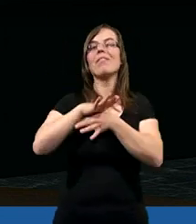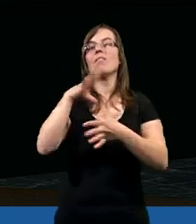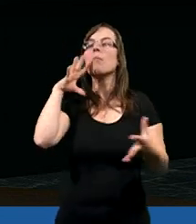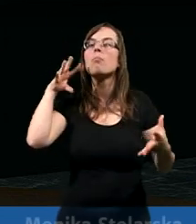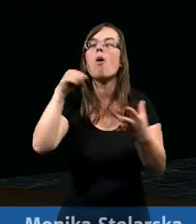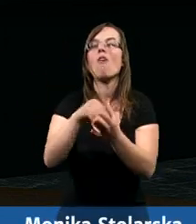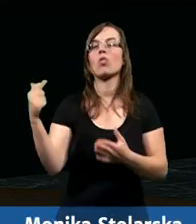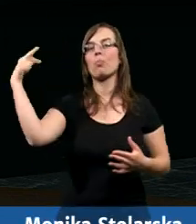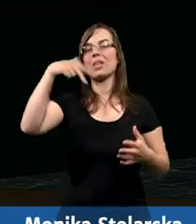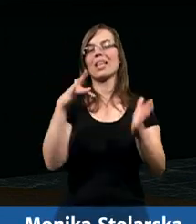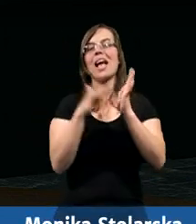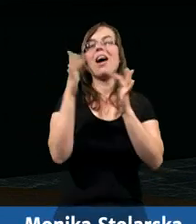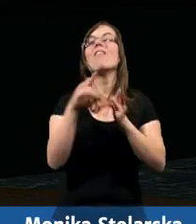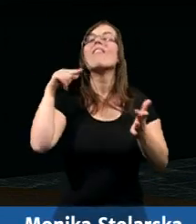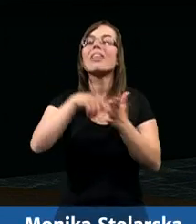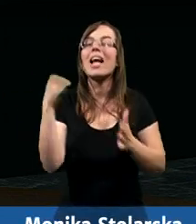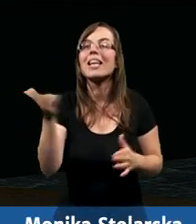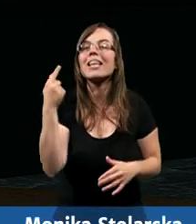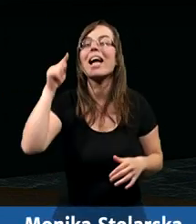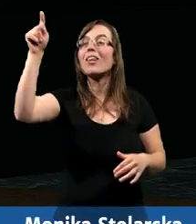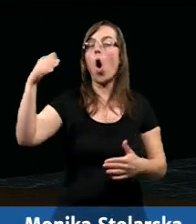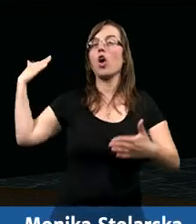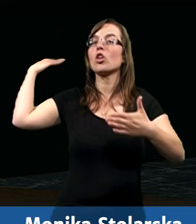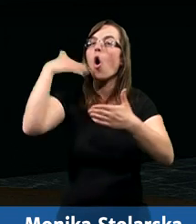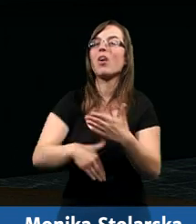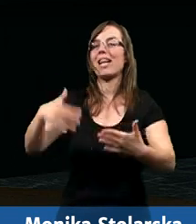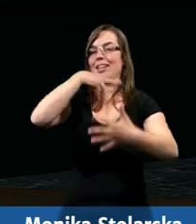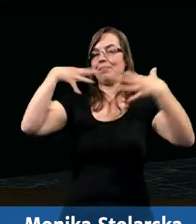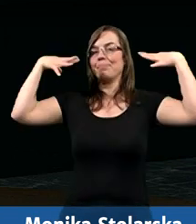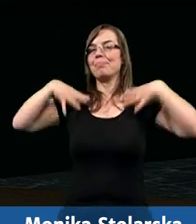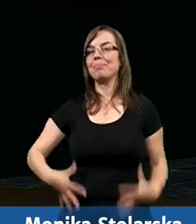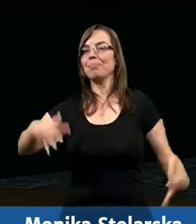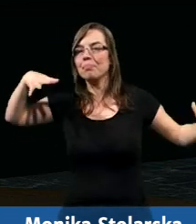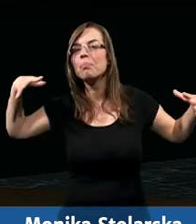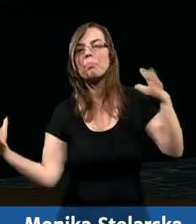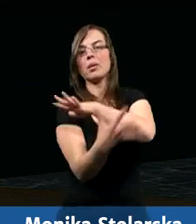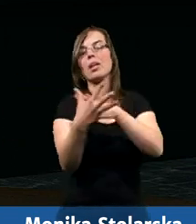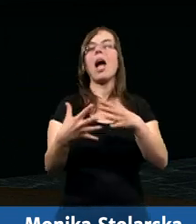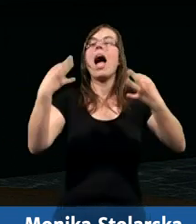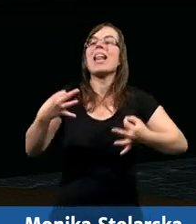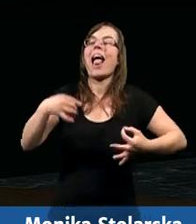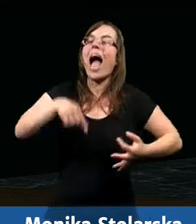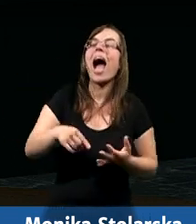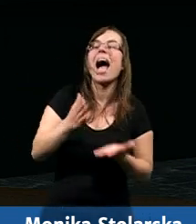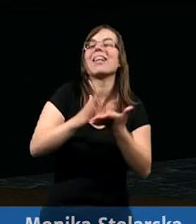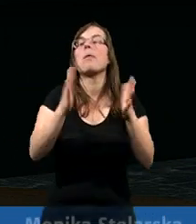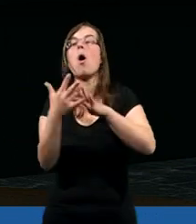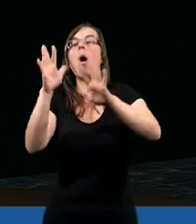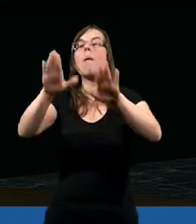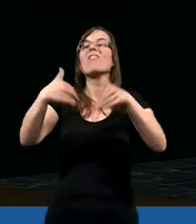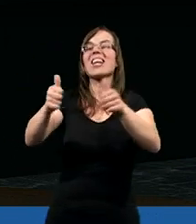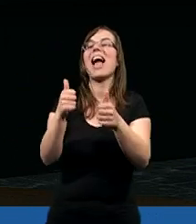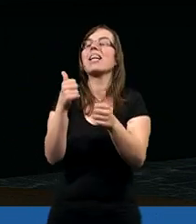w powtórnym przyjściu Pana Jezusa. Wtedy, kiedy On nas ostatecznie przemieni, bo my się przemieniamy pod wpływem